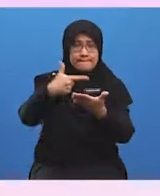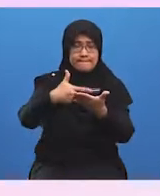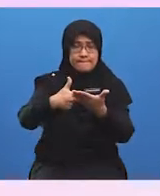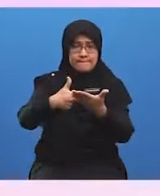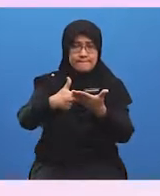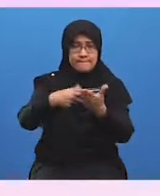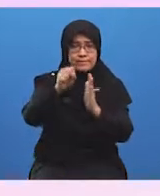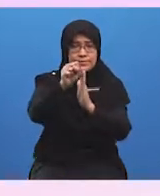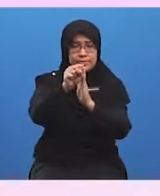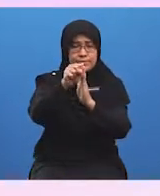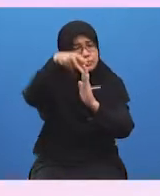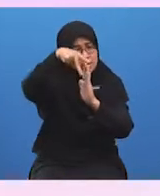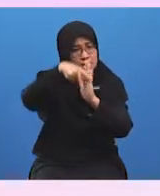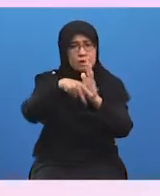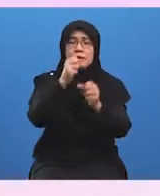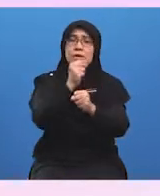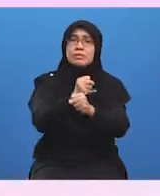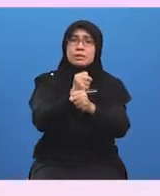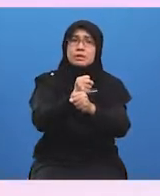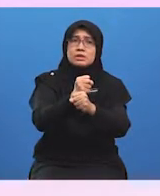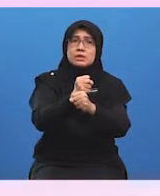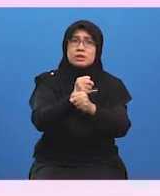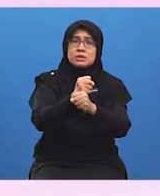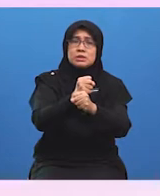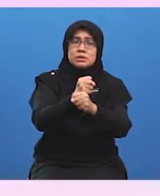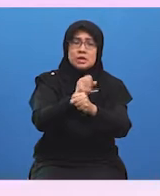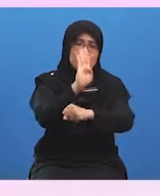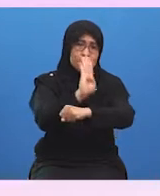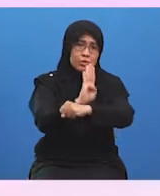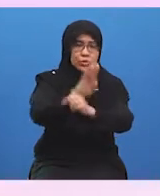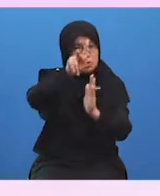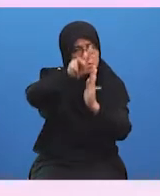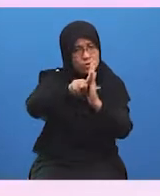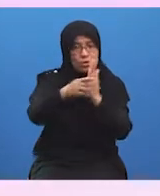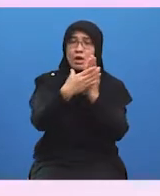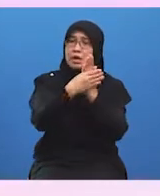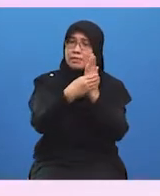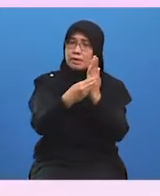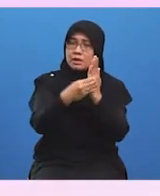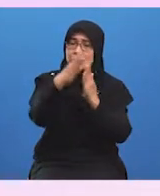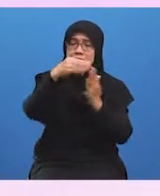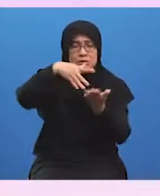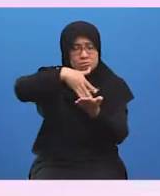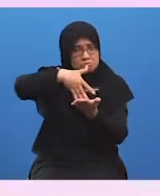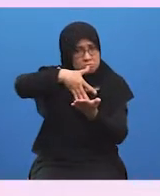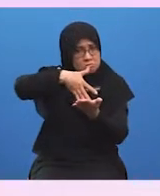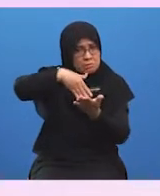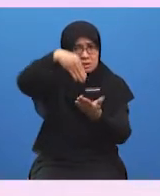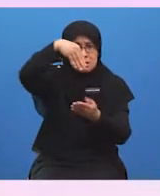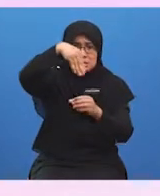diupah pula kebanyakannya merupakan buruh kurang mahir dan lemah dalam